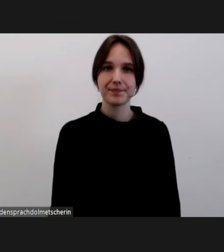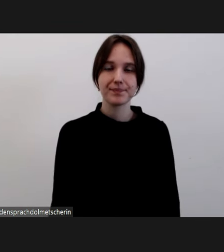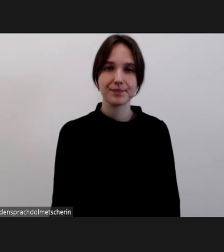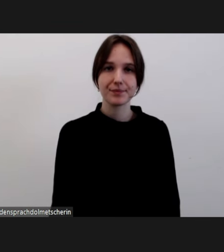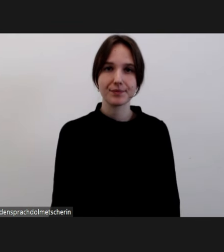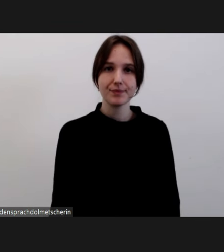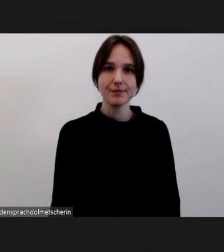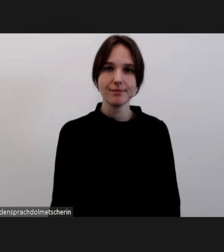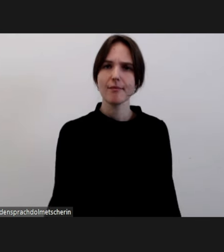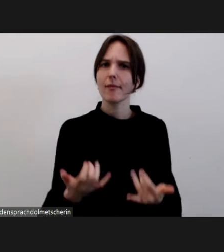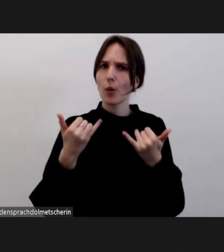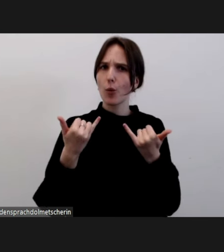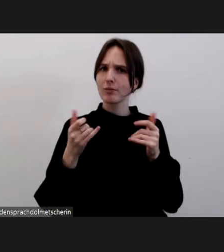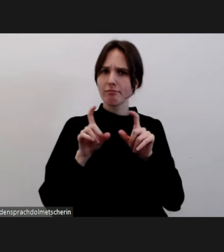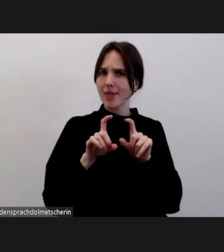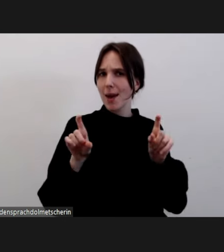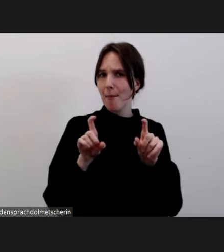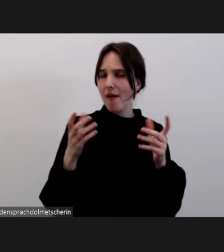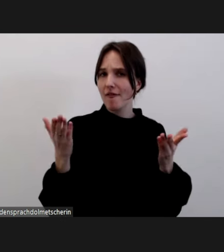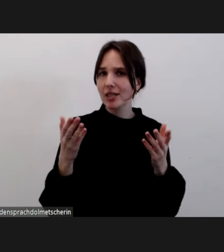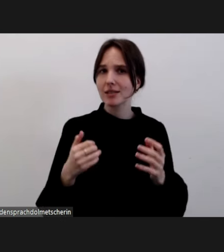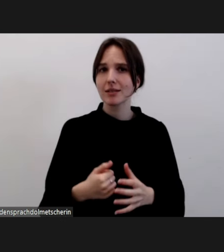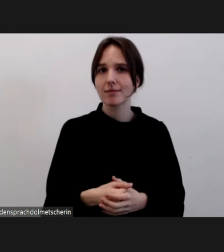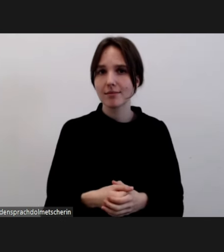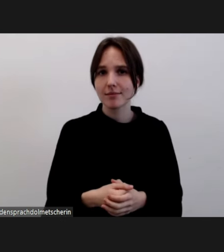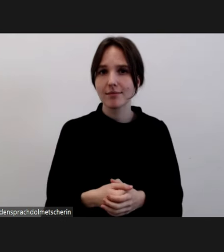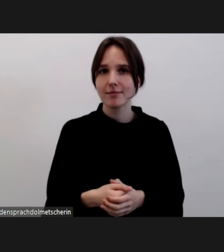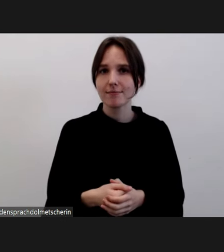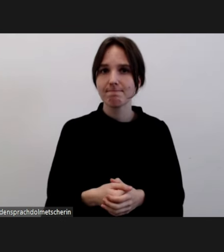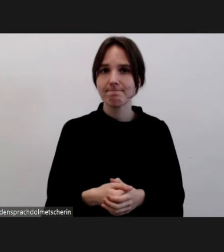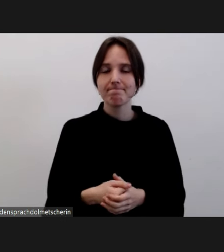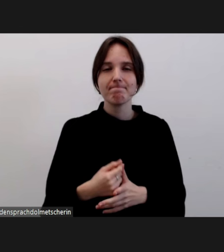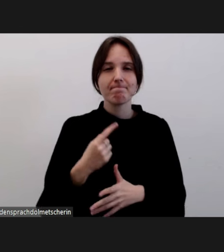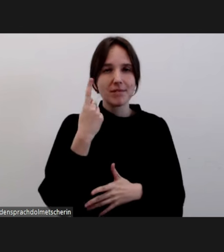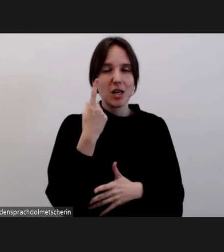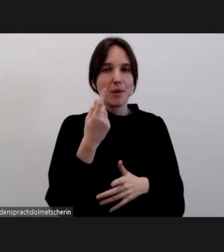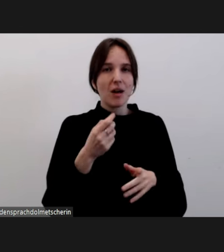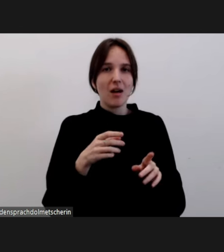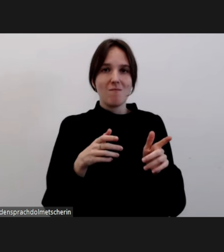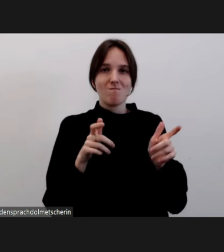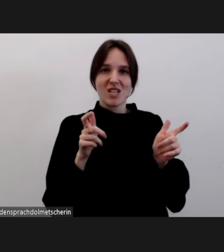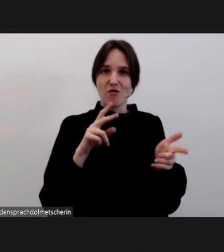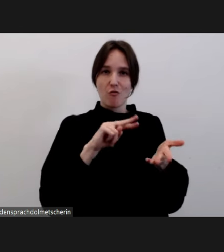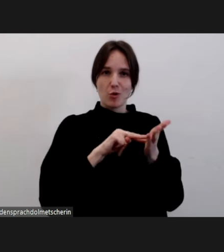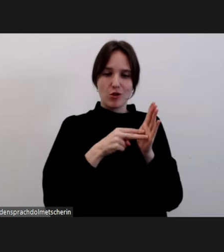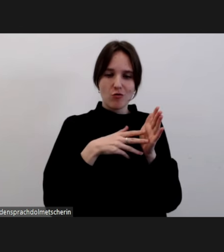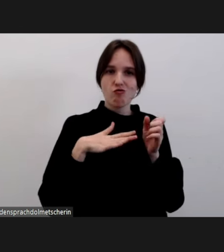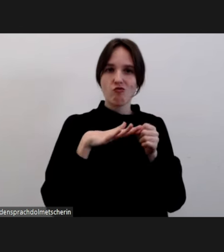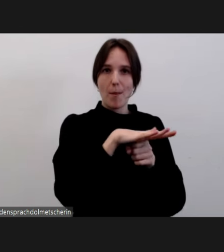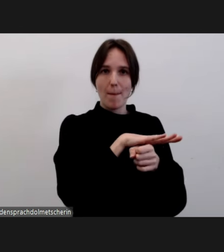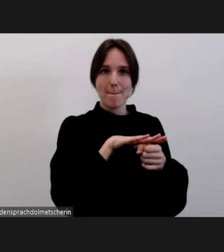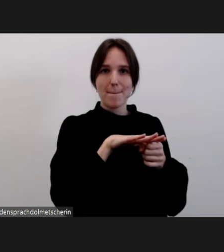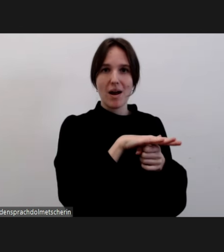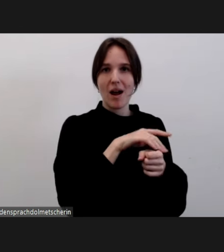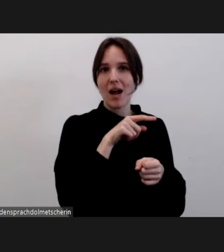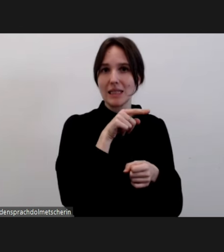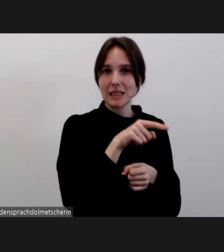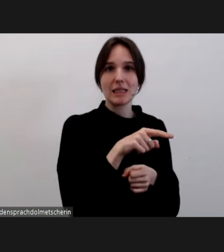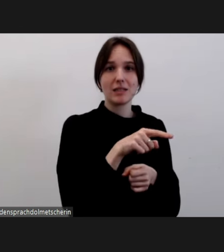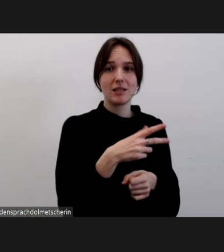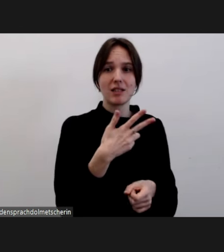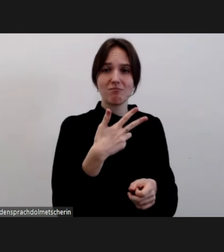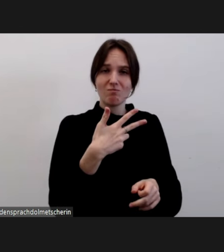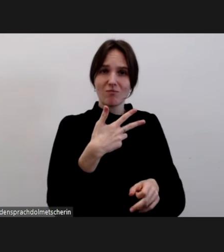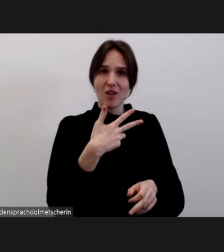Worum geht es heute? Kaum ein anderes gesellschaftspolitisches Feld wird derart massiv, aber auch gleichzeitig